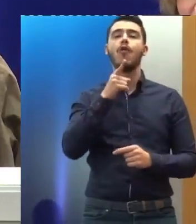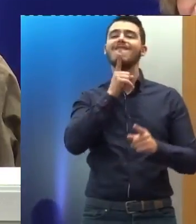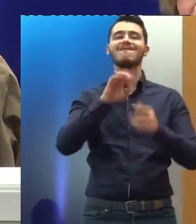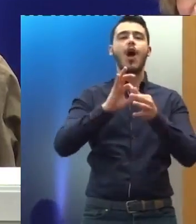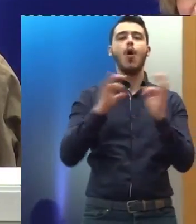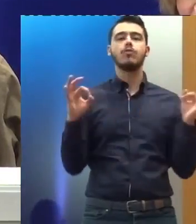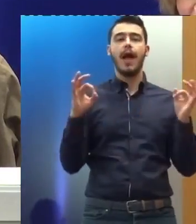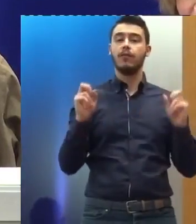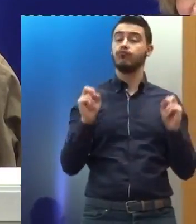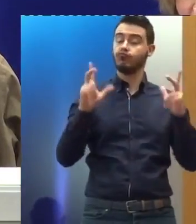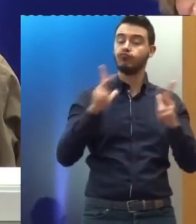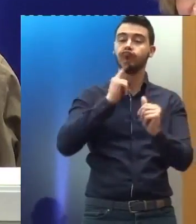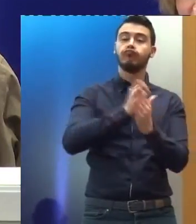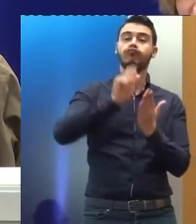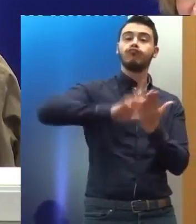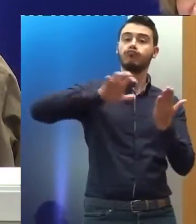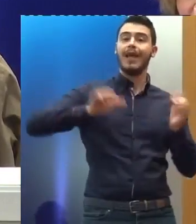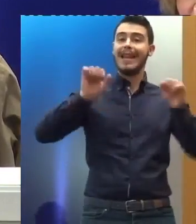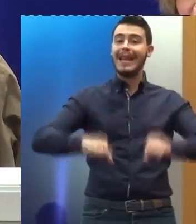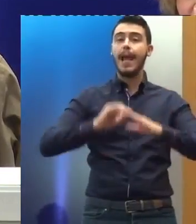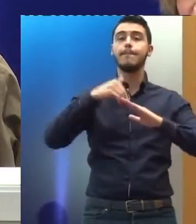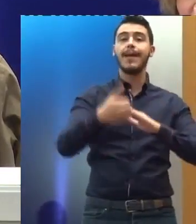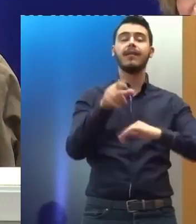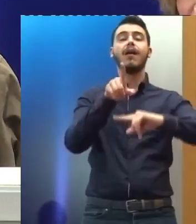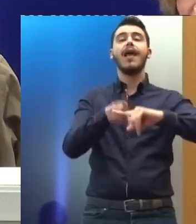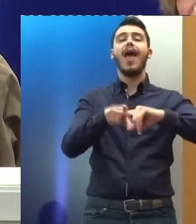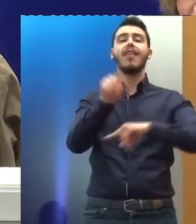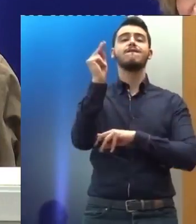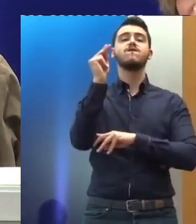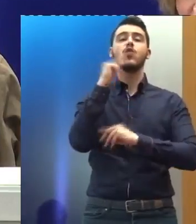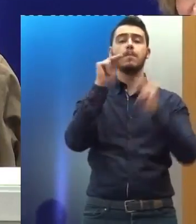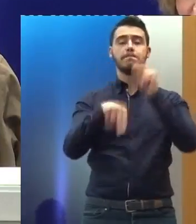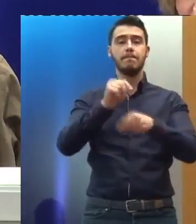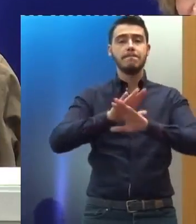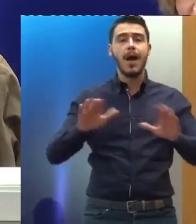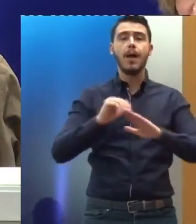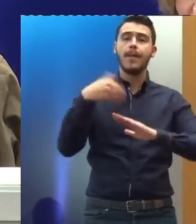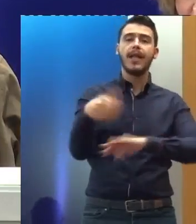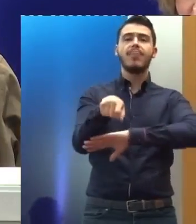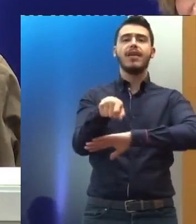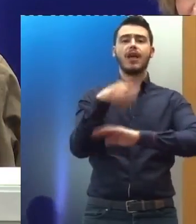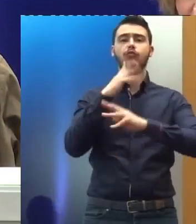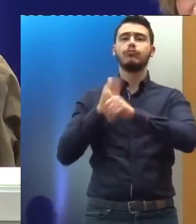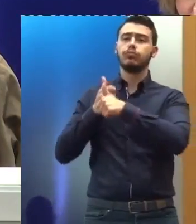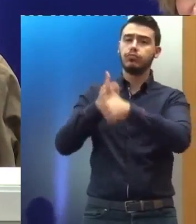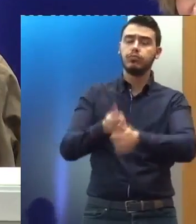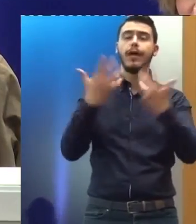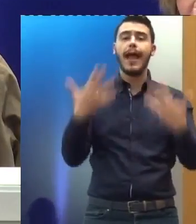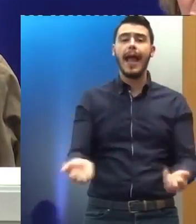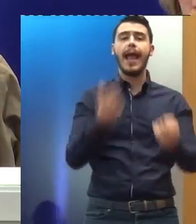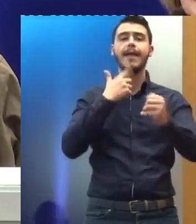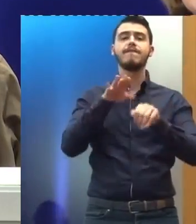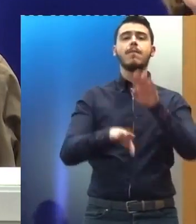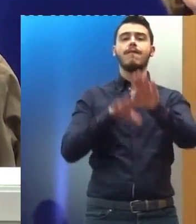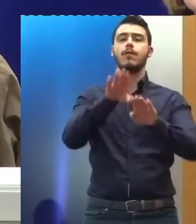καθώς επίσης και φυσικά η διοίκηση. Όλα αυτά έχουν την ιδιαίτερη σημασία τους γιατί εμείς είμαστε